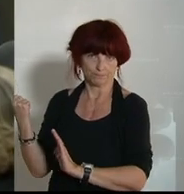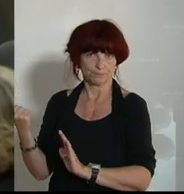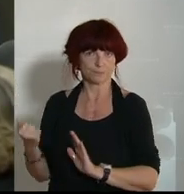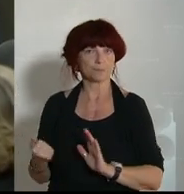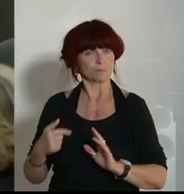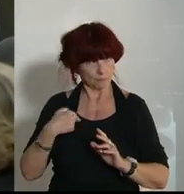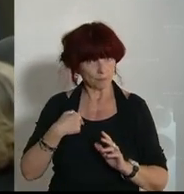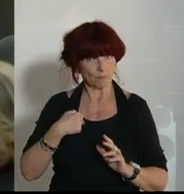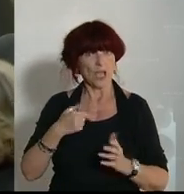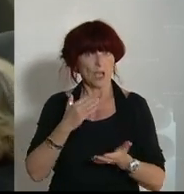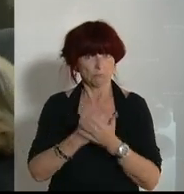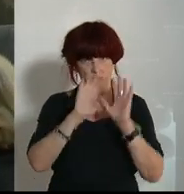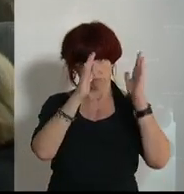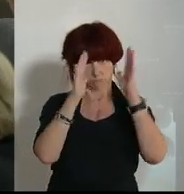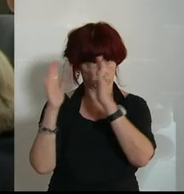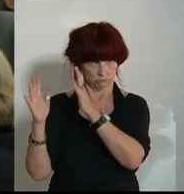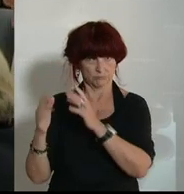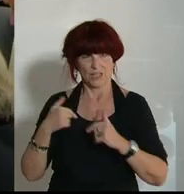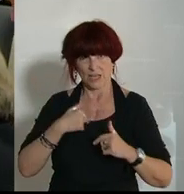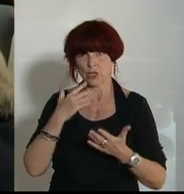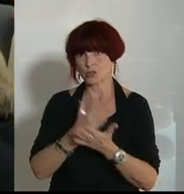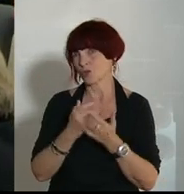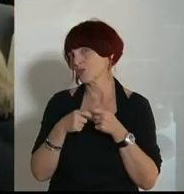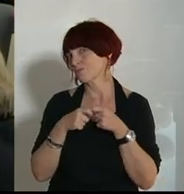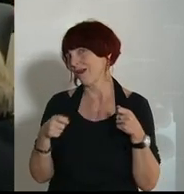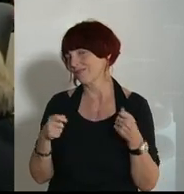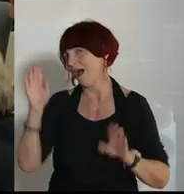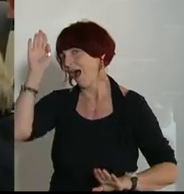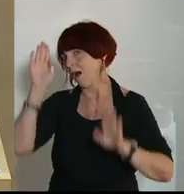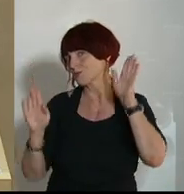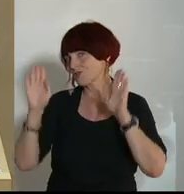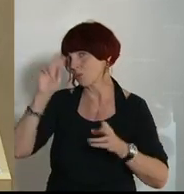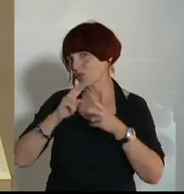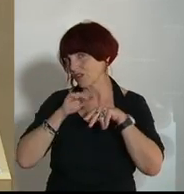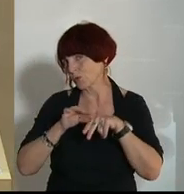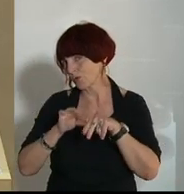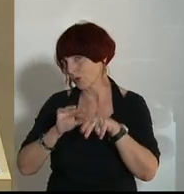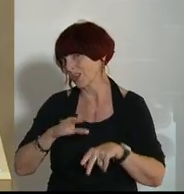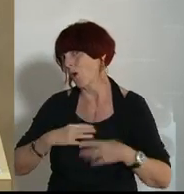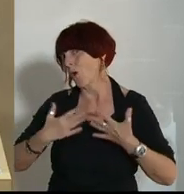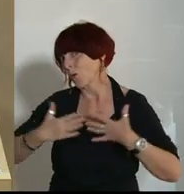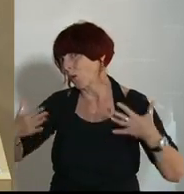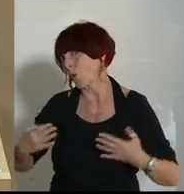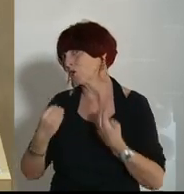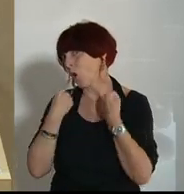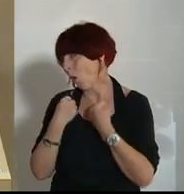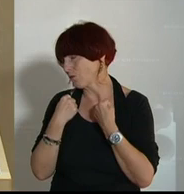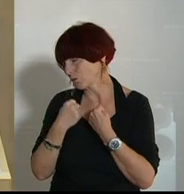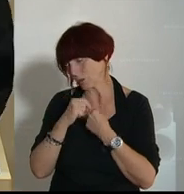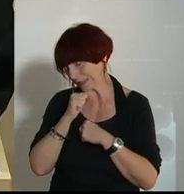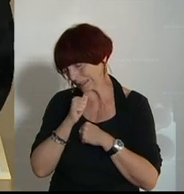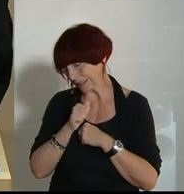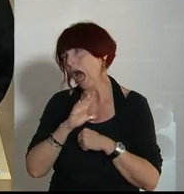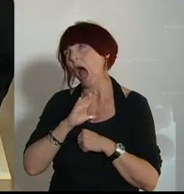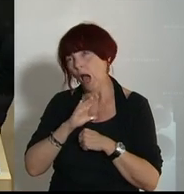wie die Abstimmung ausgehen wird. Große Hoffnung habe ich nicht, aber ich denke, steht der Tropfen Höltenstein. So,